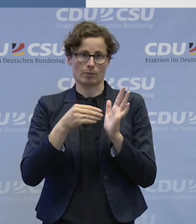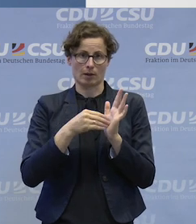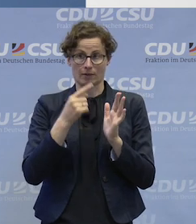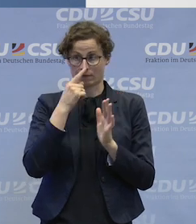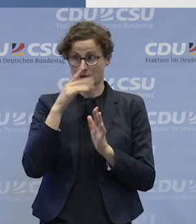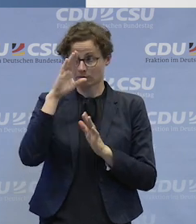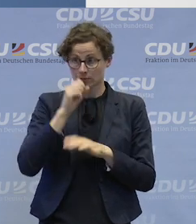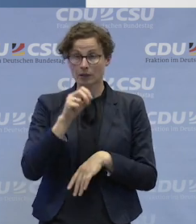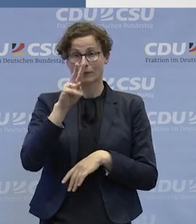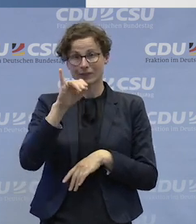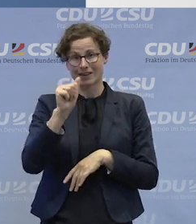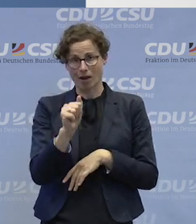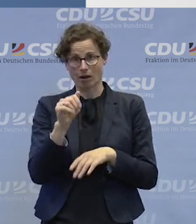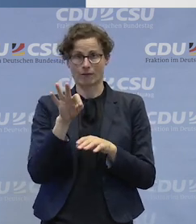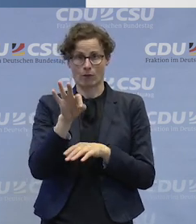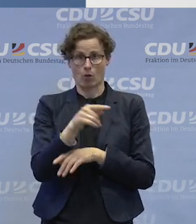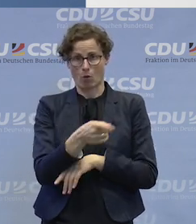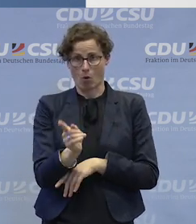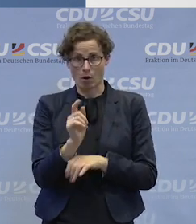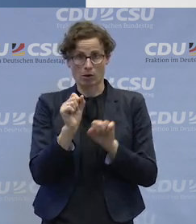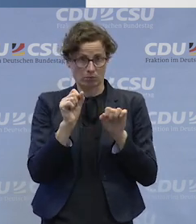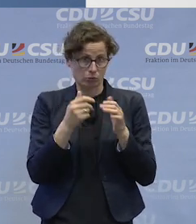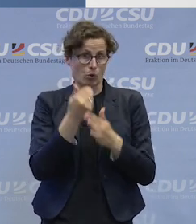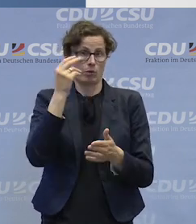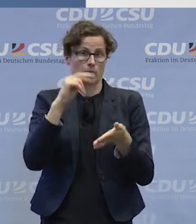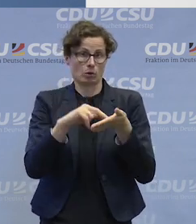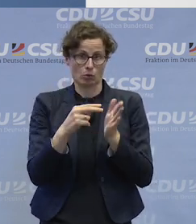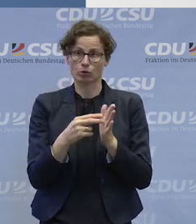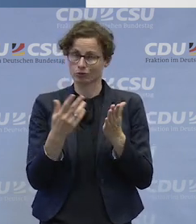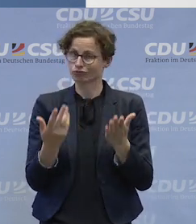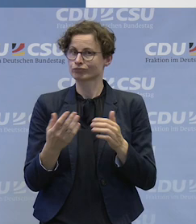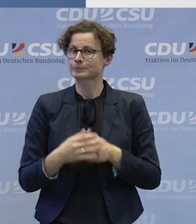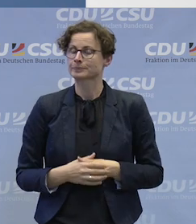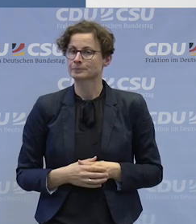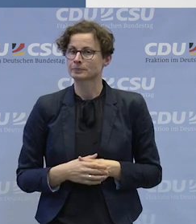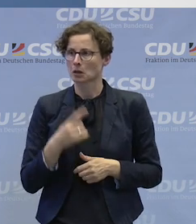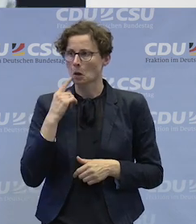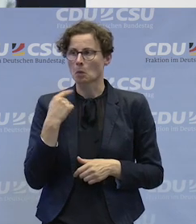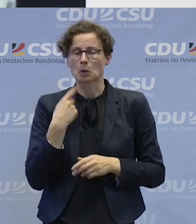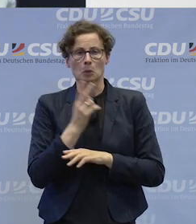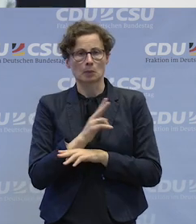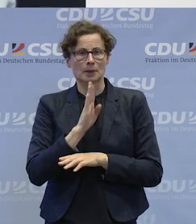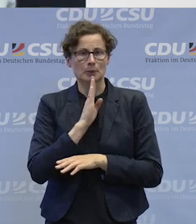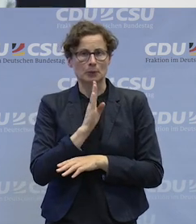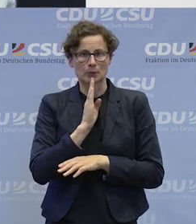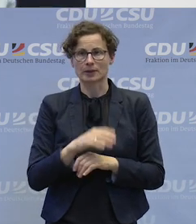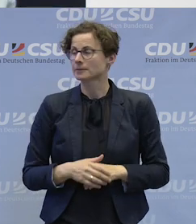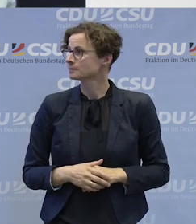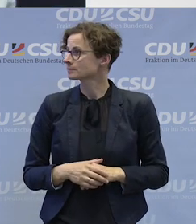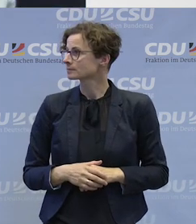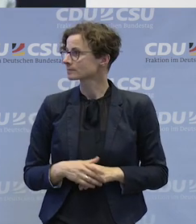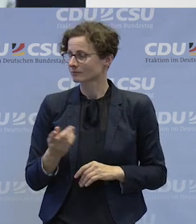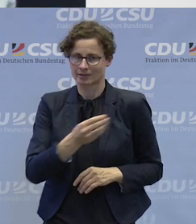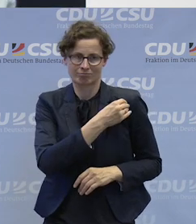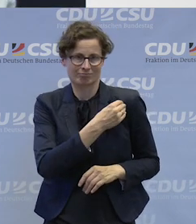als Methode für die Qualifizierung einsetzen kann, ist das eine zusätzliche Bereicherung. Ich glaube, das soll an dieser Stelle so reichen. Wir wurden